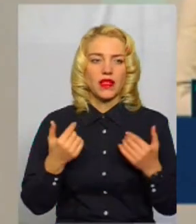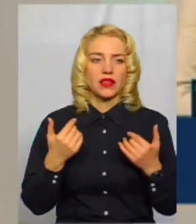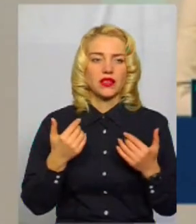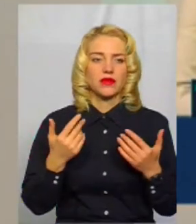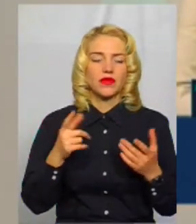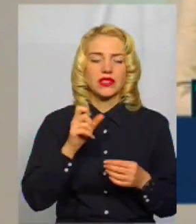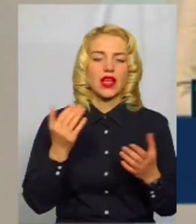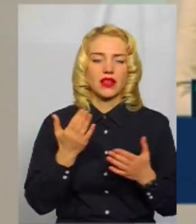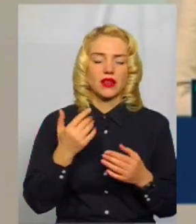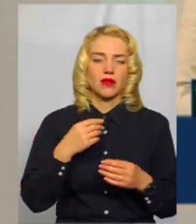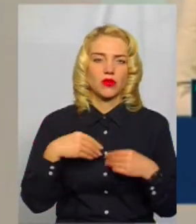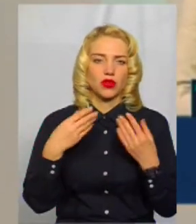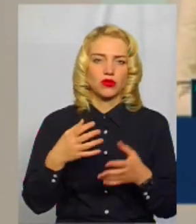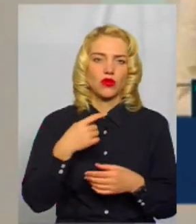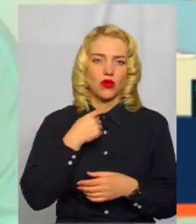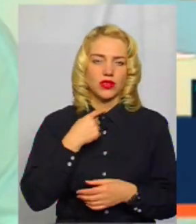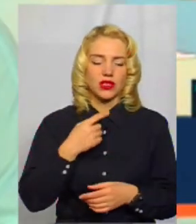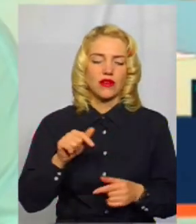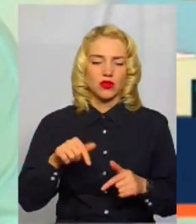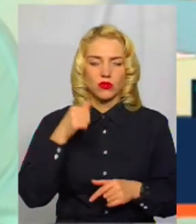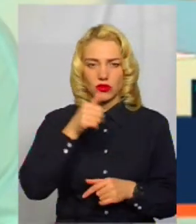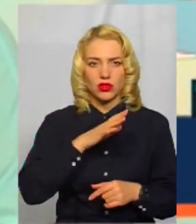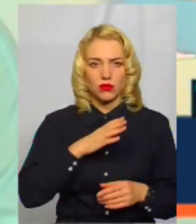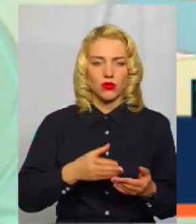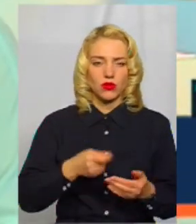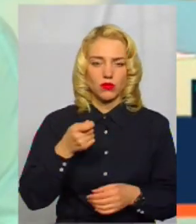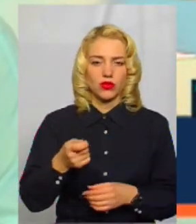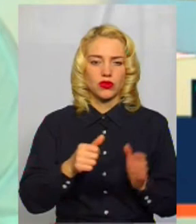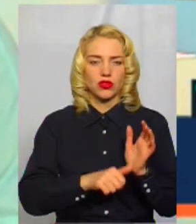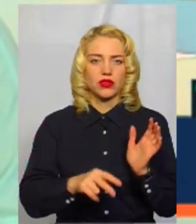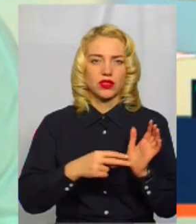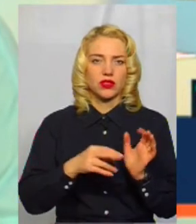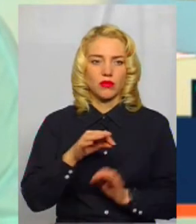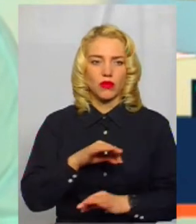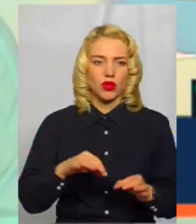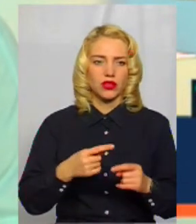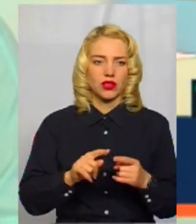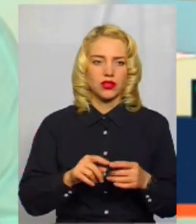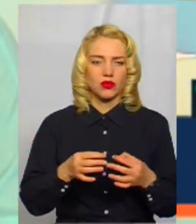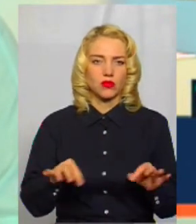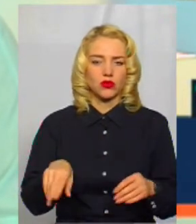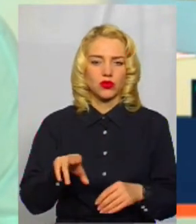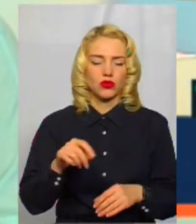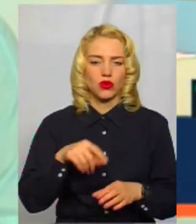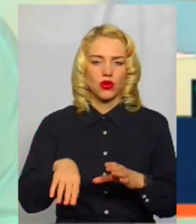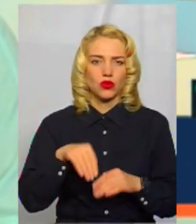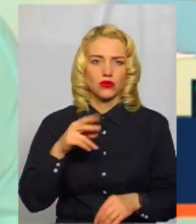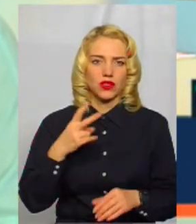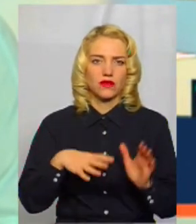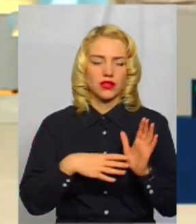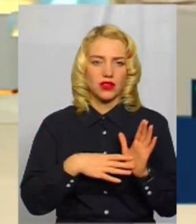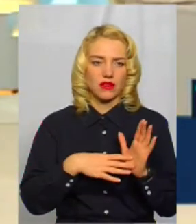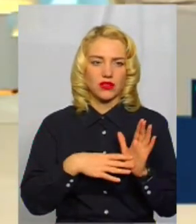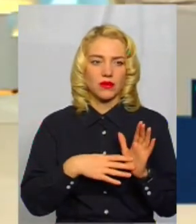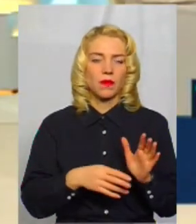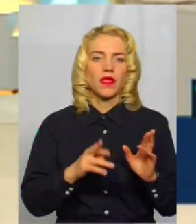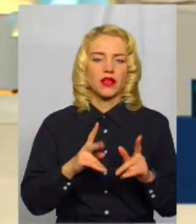віддають голоси? Голоса, так. В цьому році було подано 67 проєктів, з них допущено до голосування 29. А